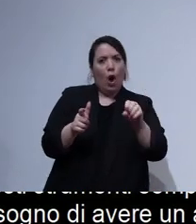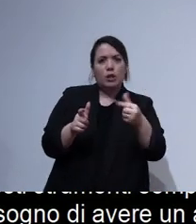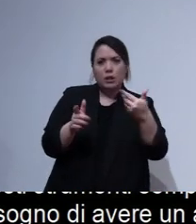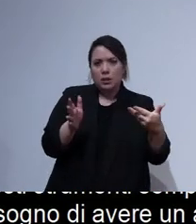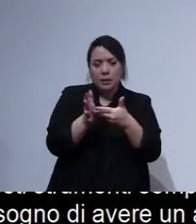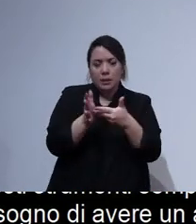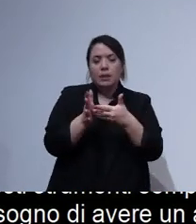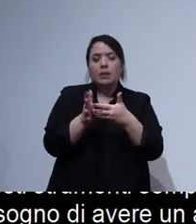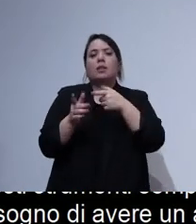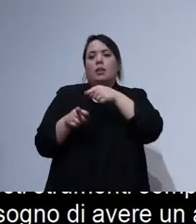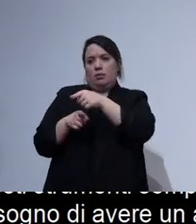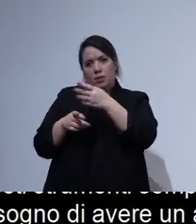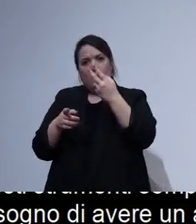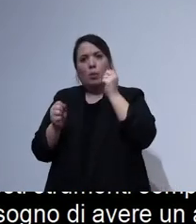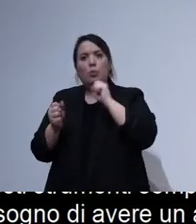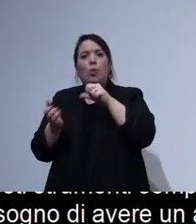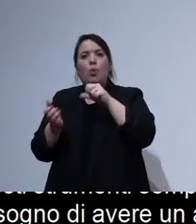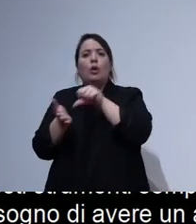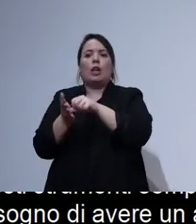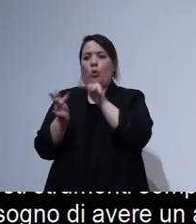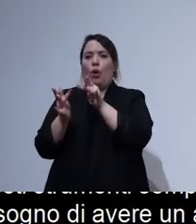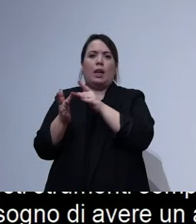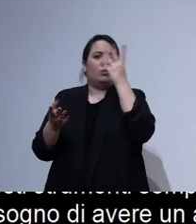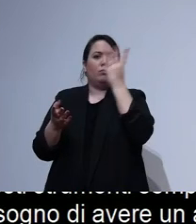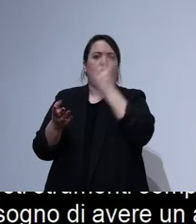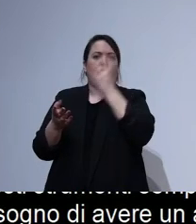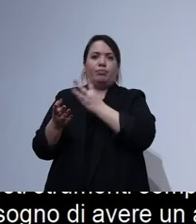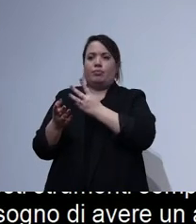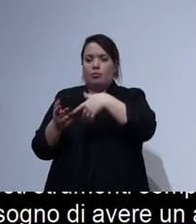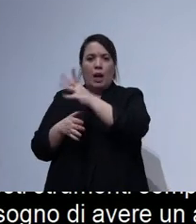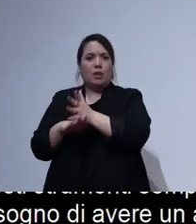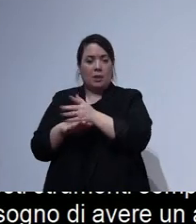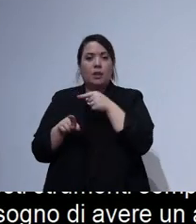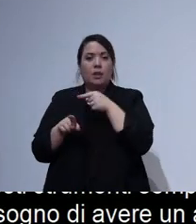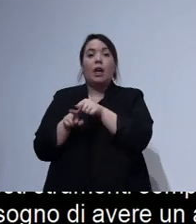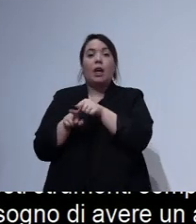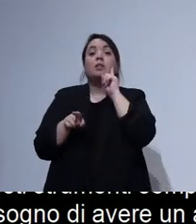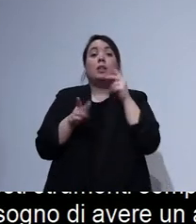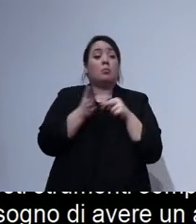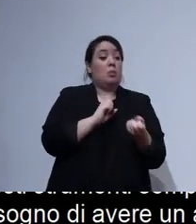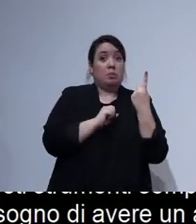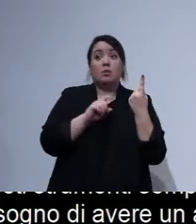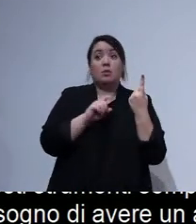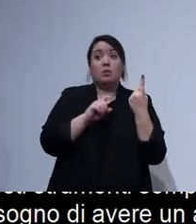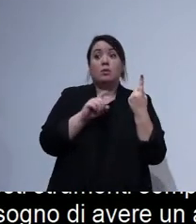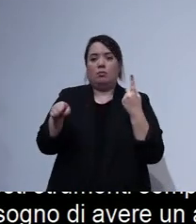rapido per problemi legati all'accessibilità quindi vuol dire che se ci dovessero essere problemi il centro assistenza